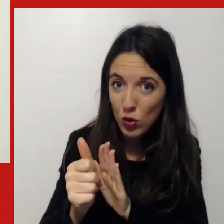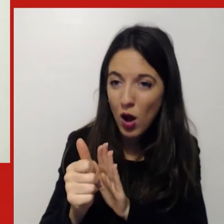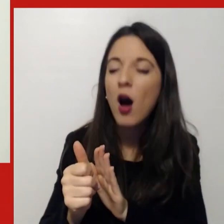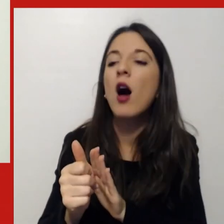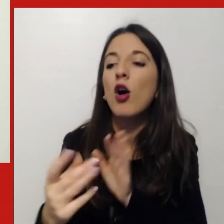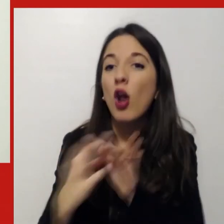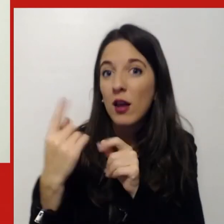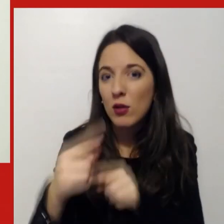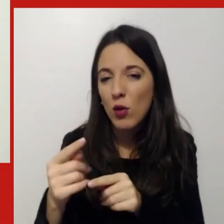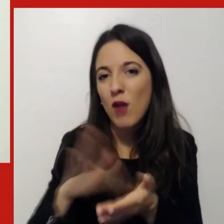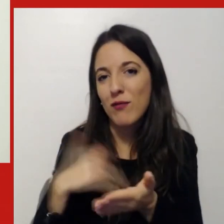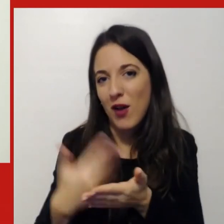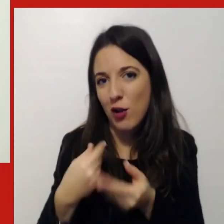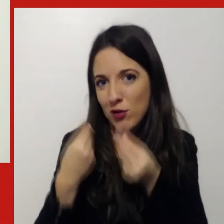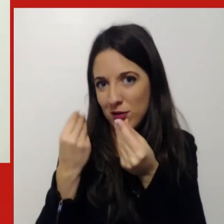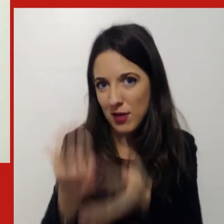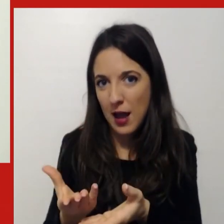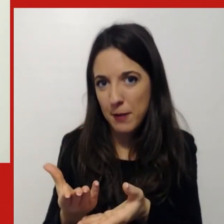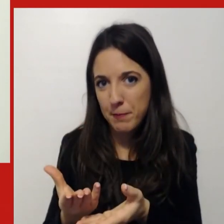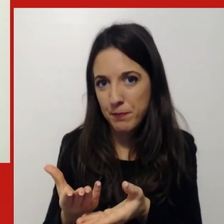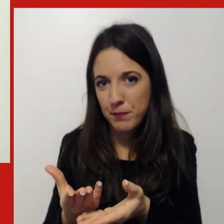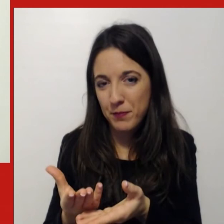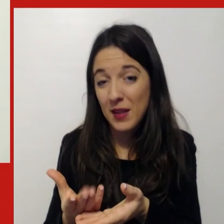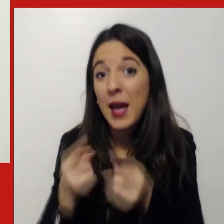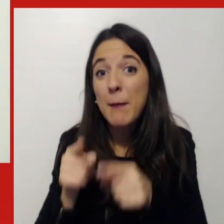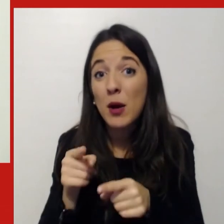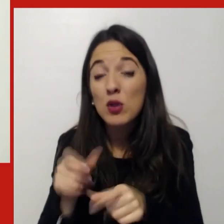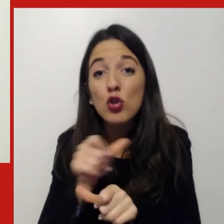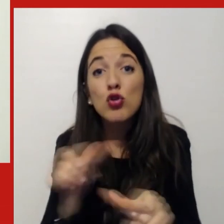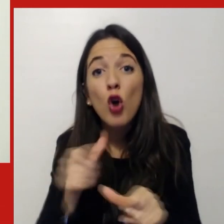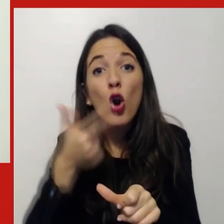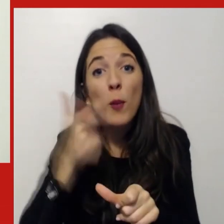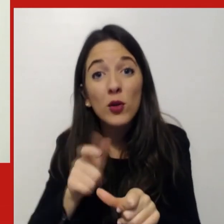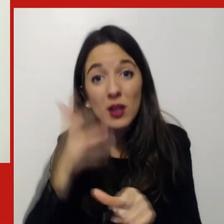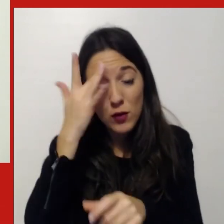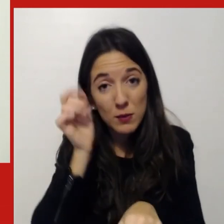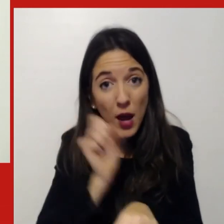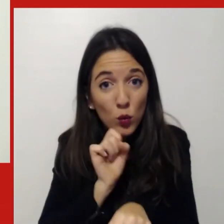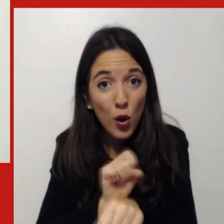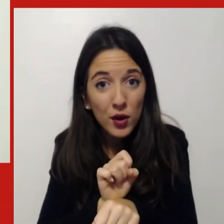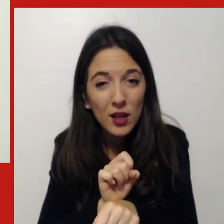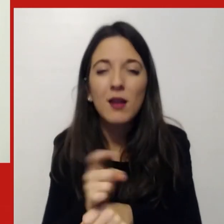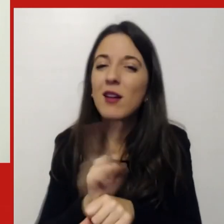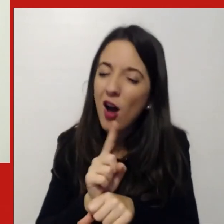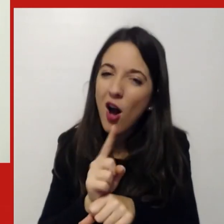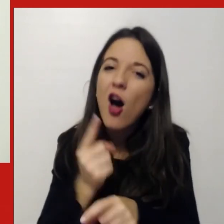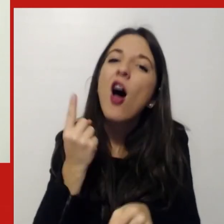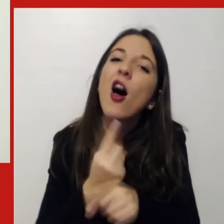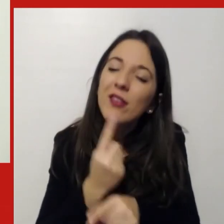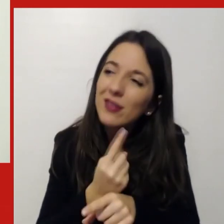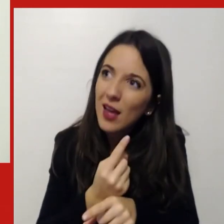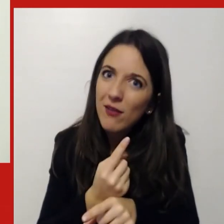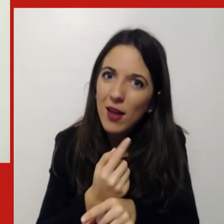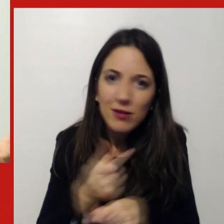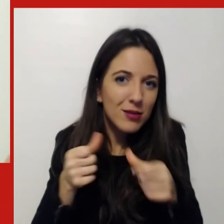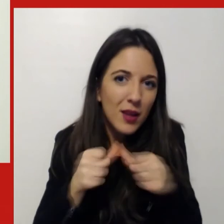pratiche che vanno introdotte perché c'è lo smart working è un po' il contrario lo smart working aiuta a